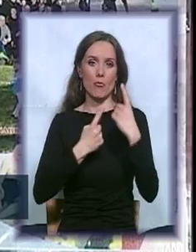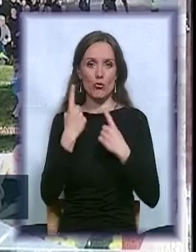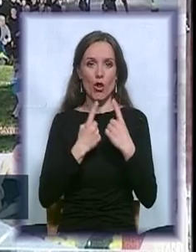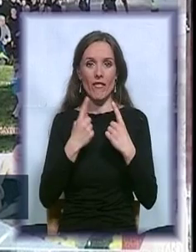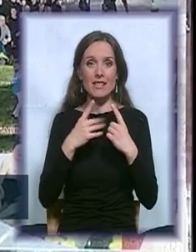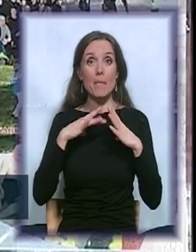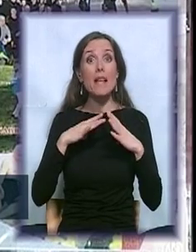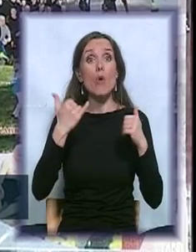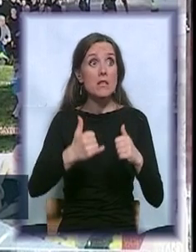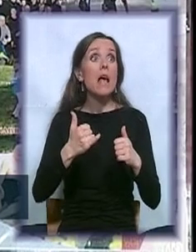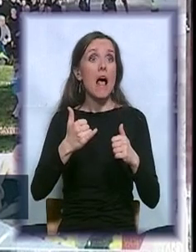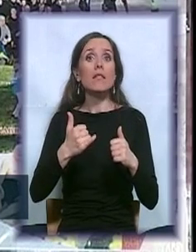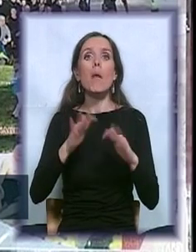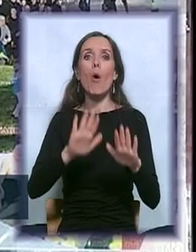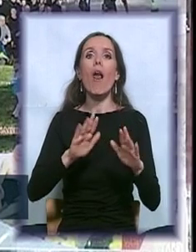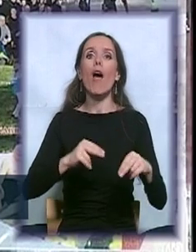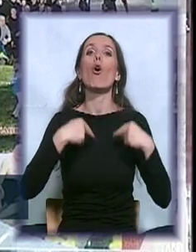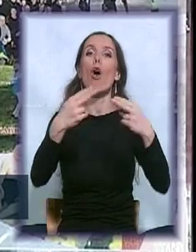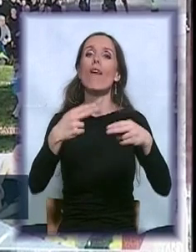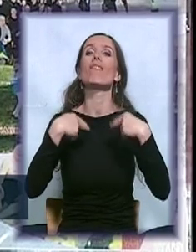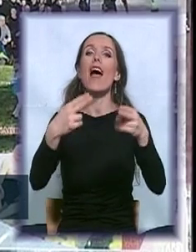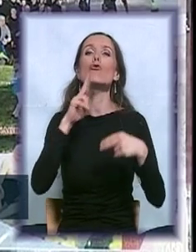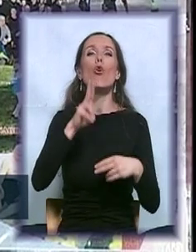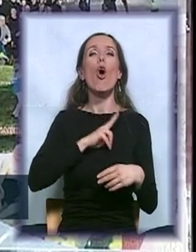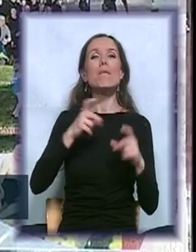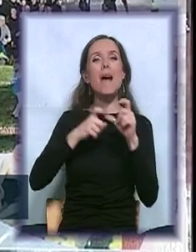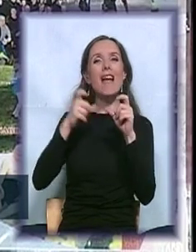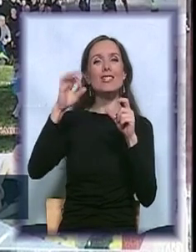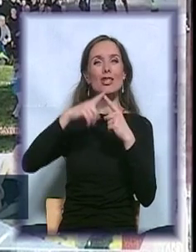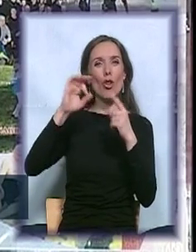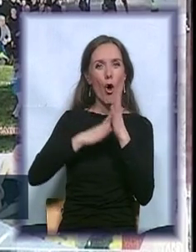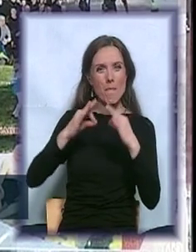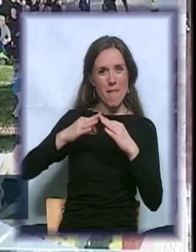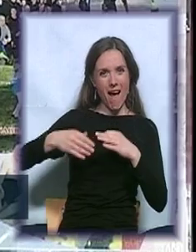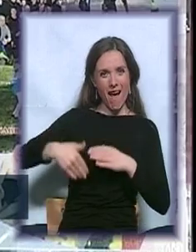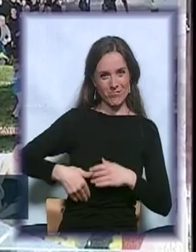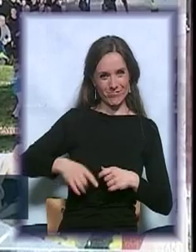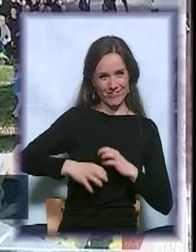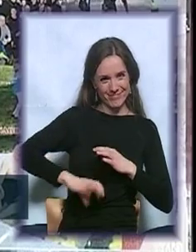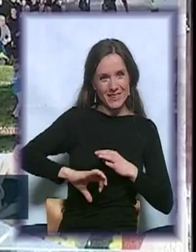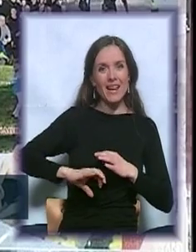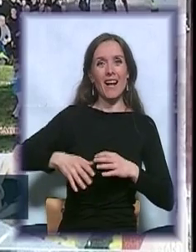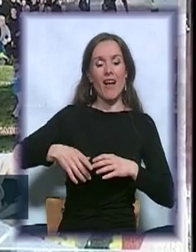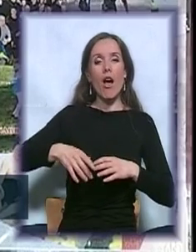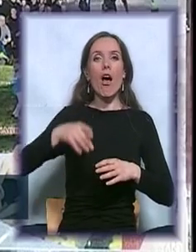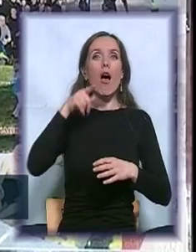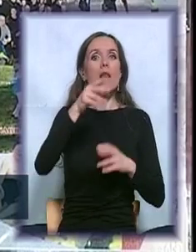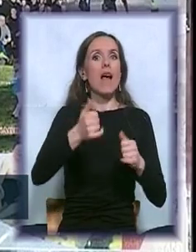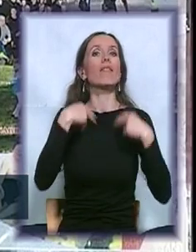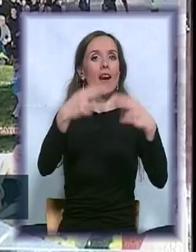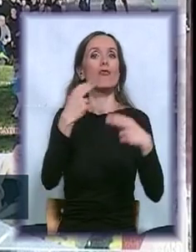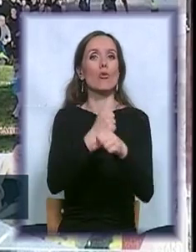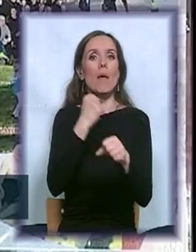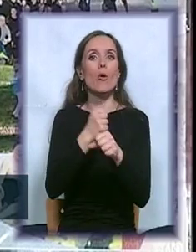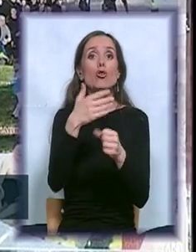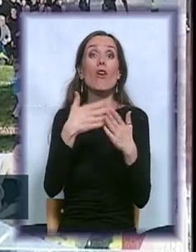Sad se ljudi vraćaju na posao. I to je velika prednost. Znači da budu korisni. U stvari sve zavise onaj